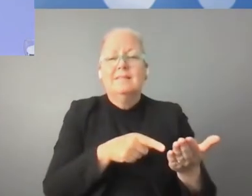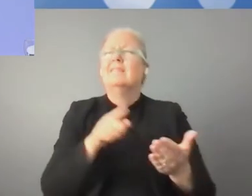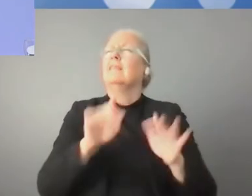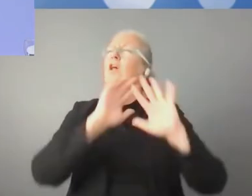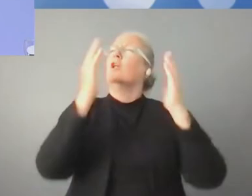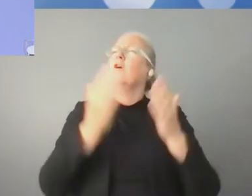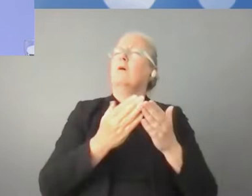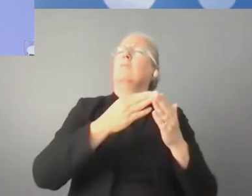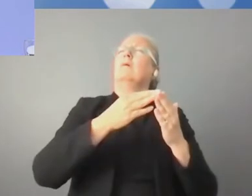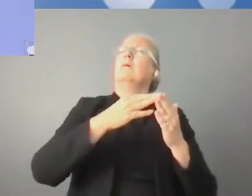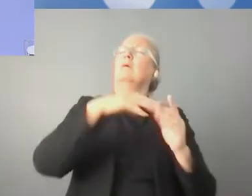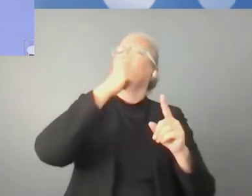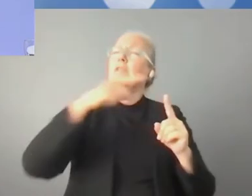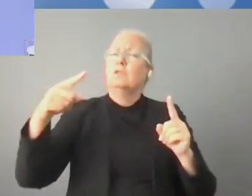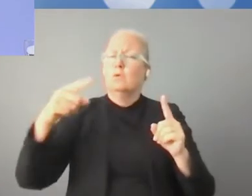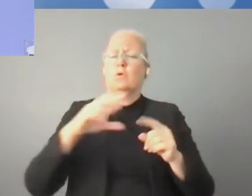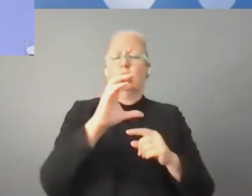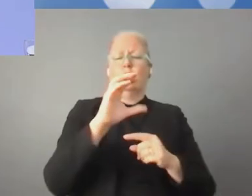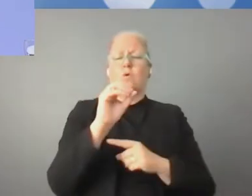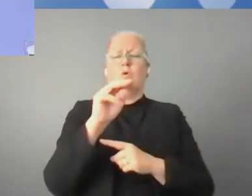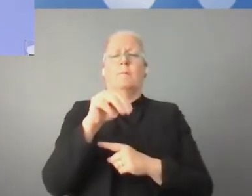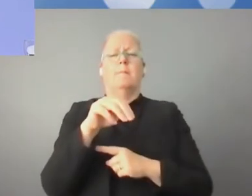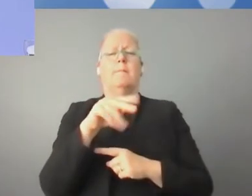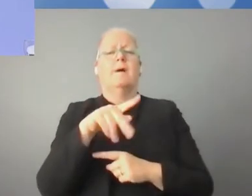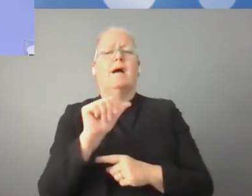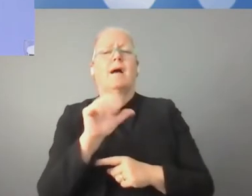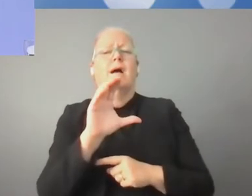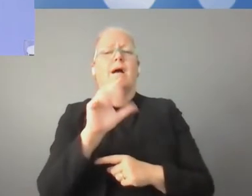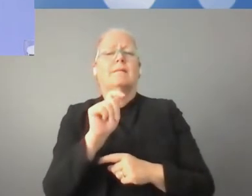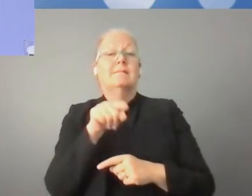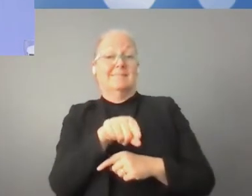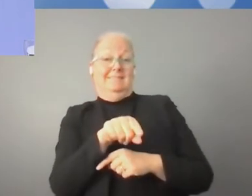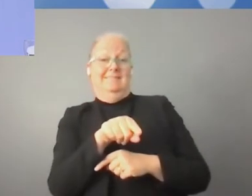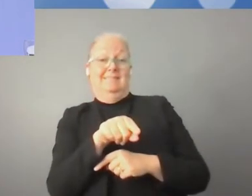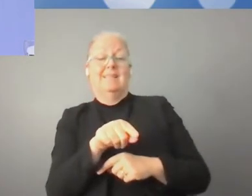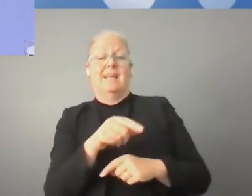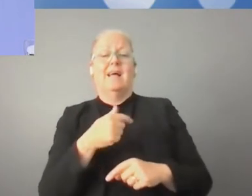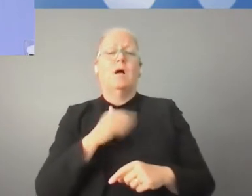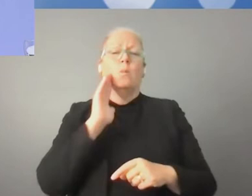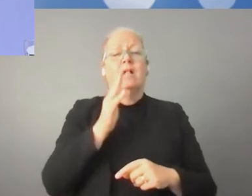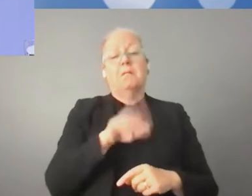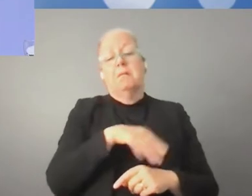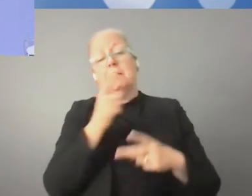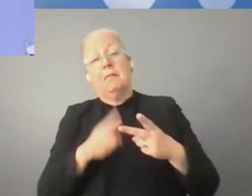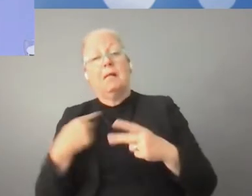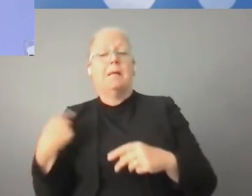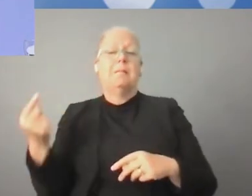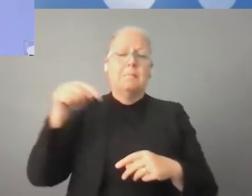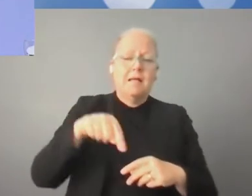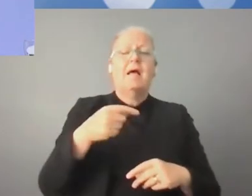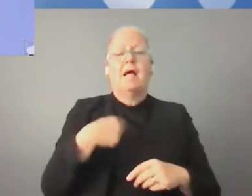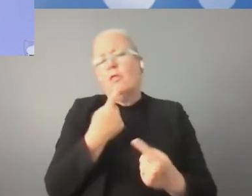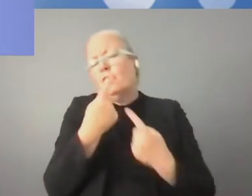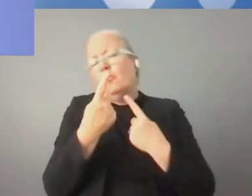mówimy o tak zwanym globalnym porozumieniu cyfrowym. Global Digital Compact. Może nieco więcej